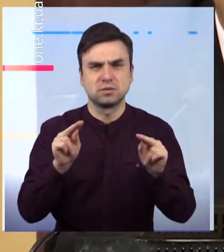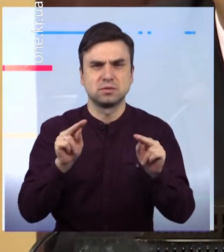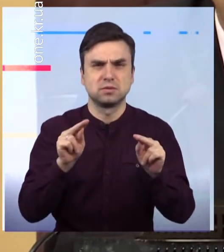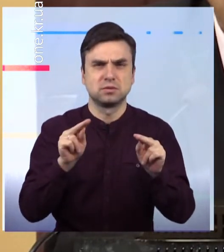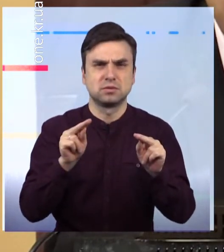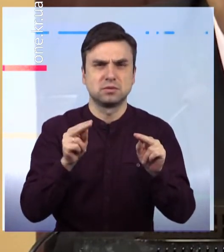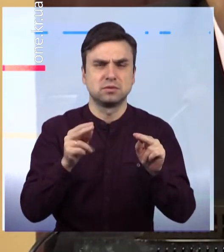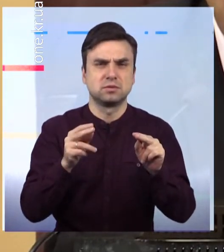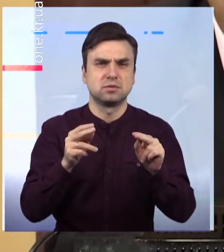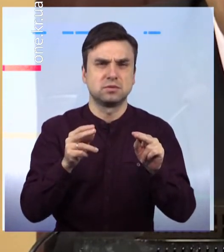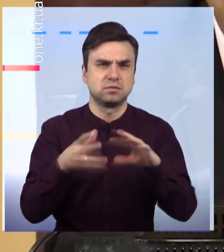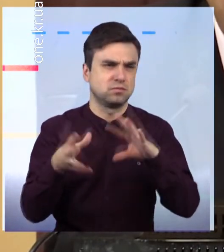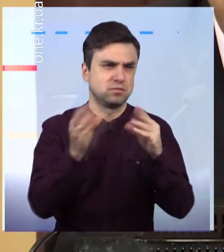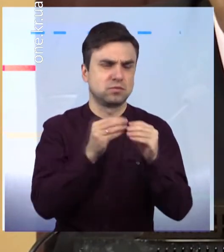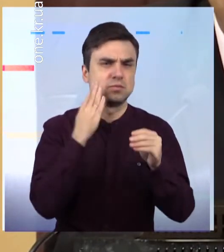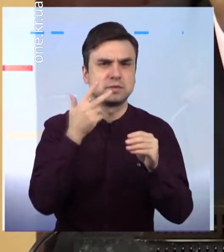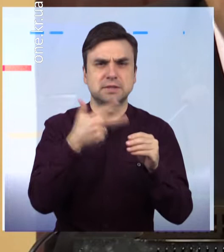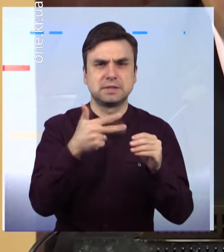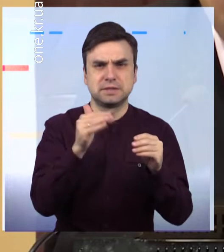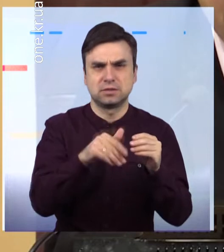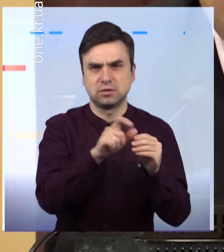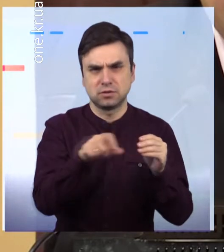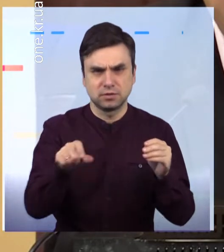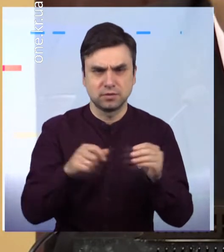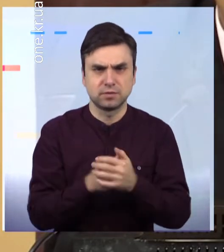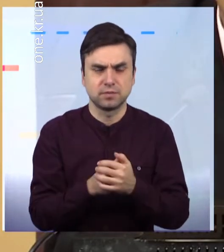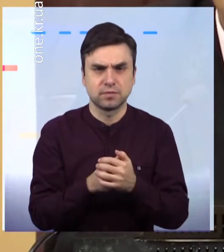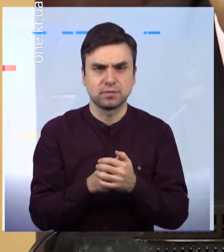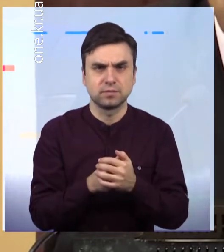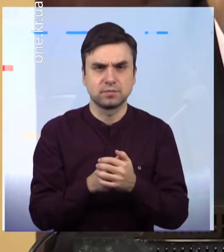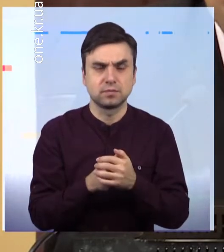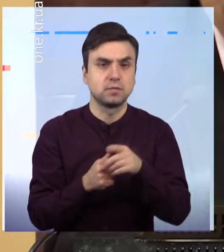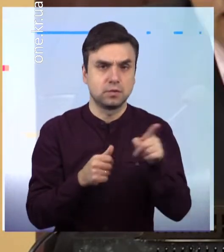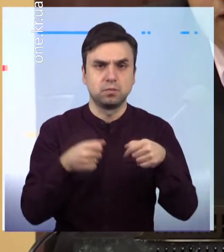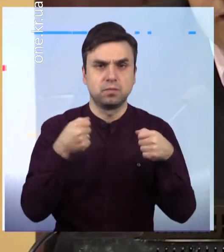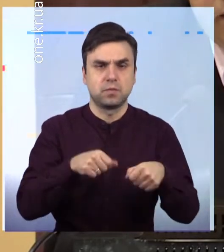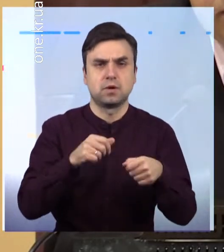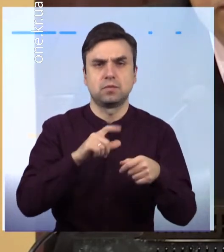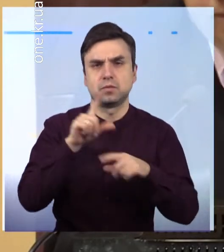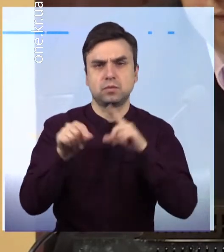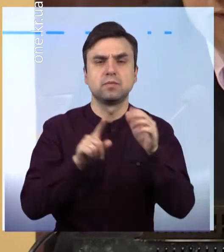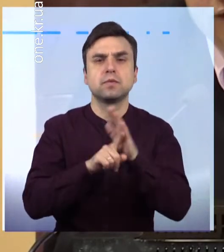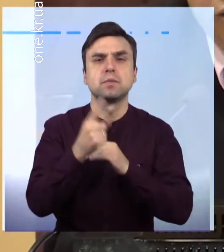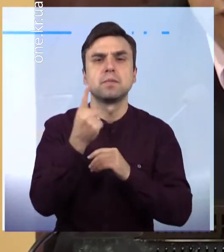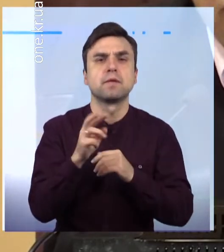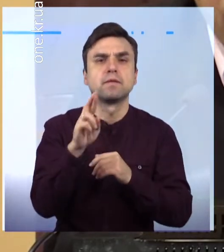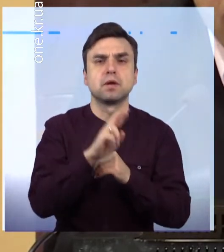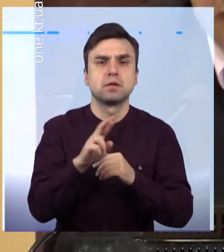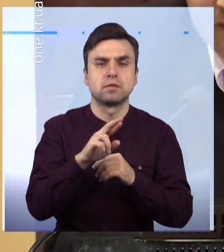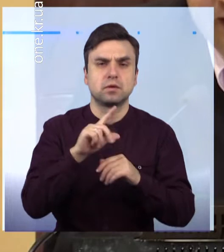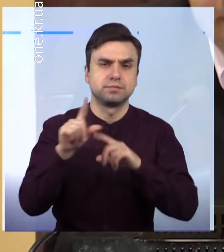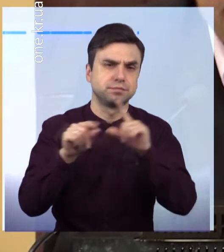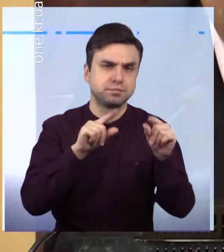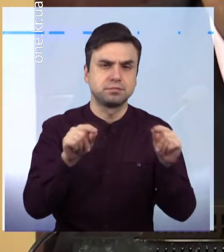додаткових мешканців Кривого Рогу Яку требують право з 1 січня використовувати